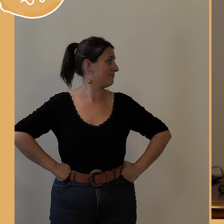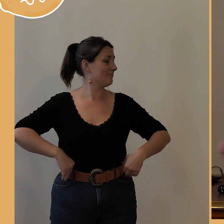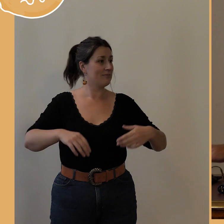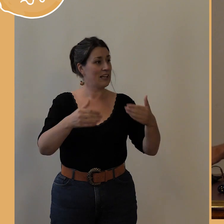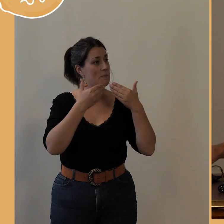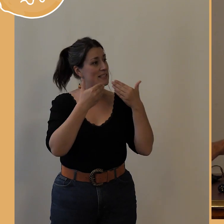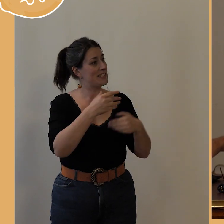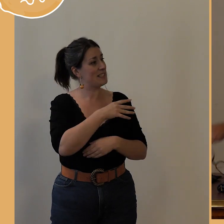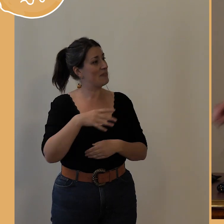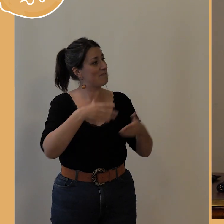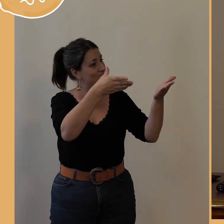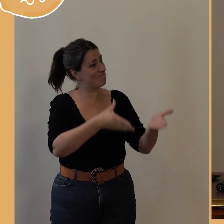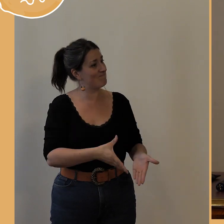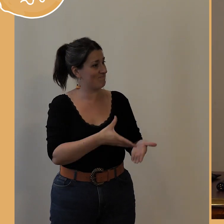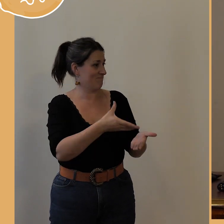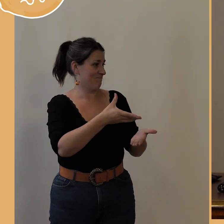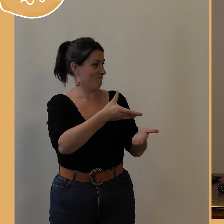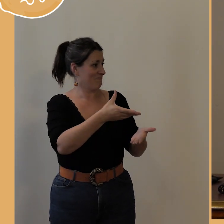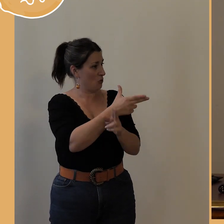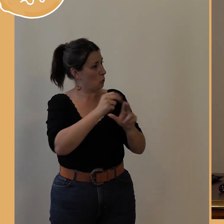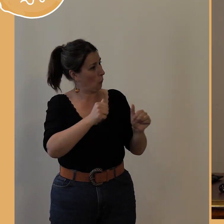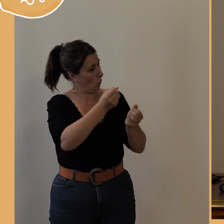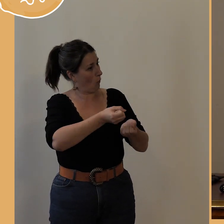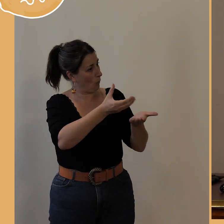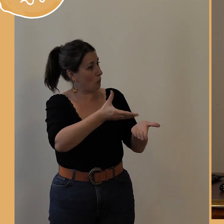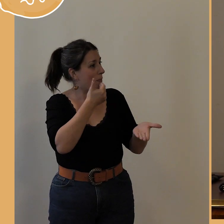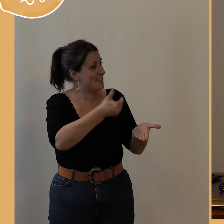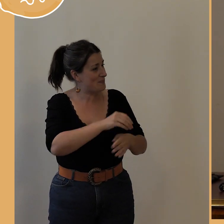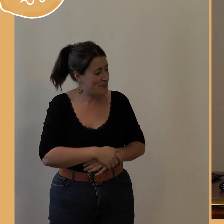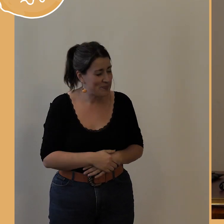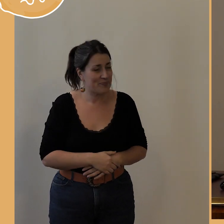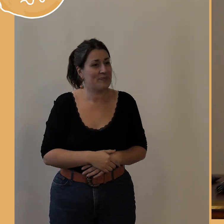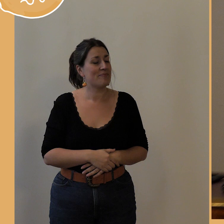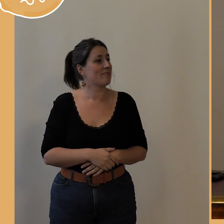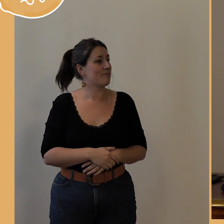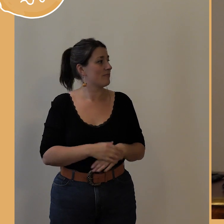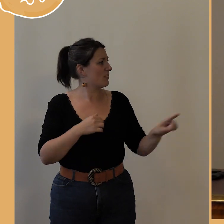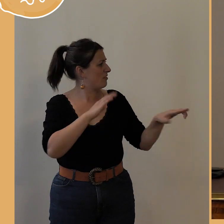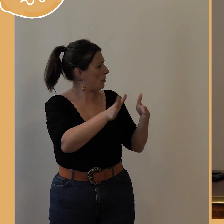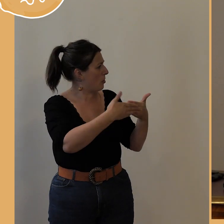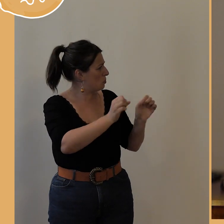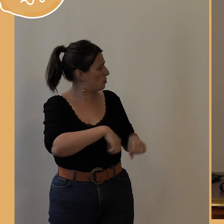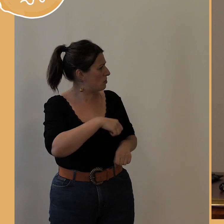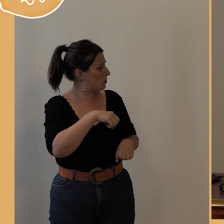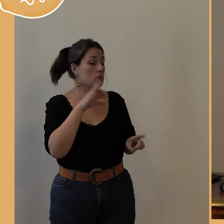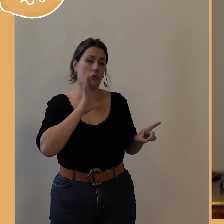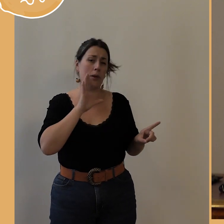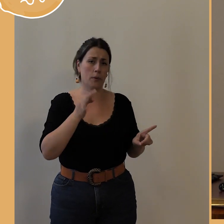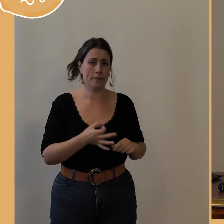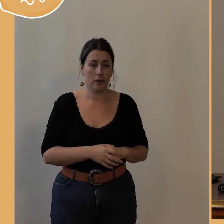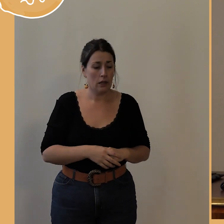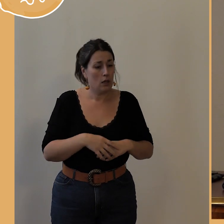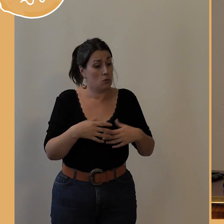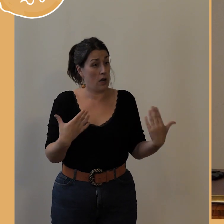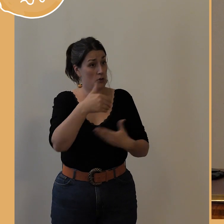Merci, Mme Gallo-Lavallée, pour ces propos introductifs. Donc, oui, s'il vous plaît. Donc, je